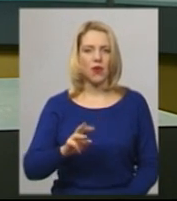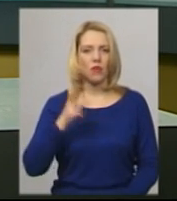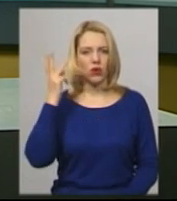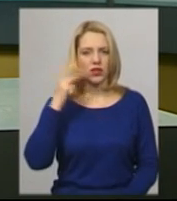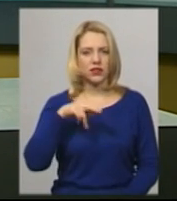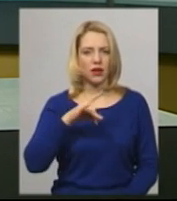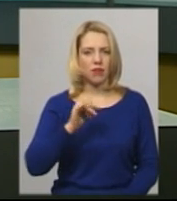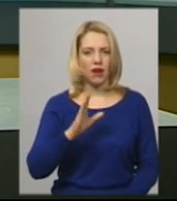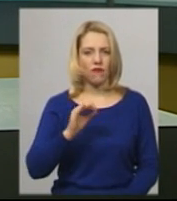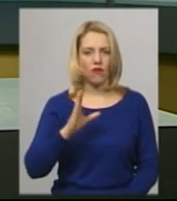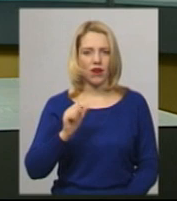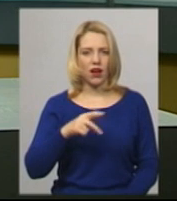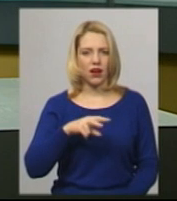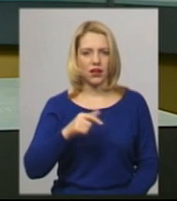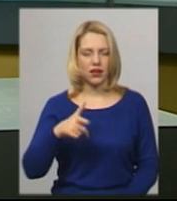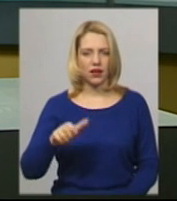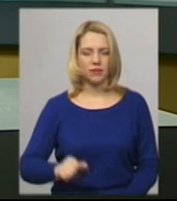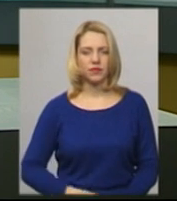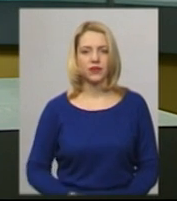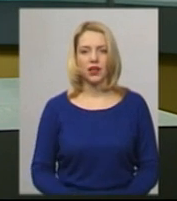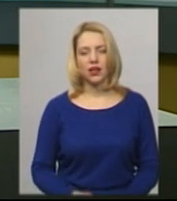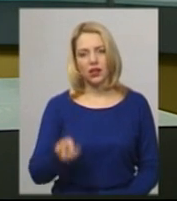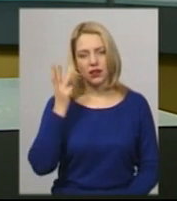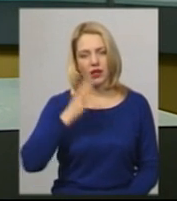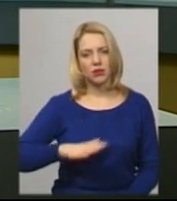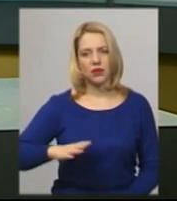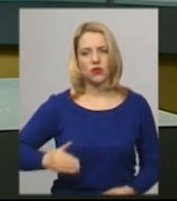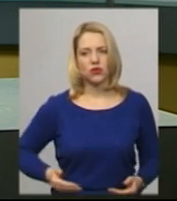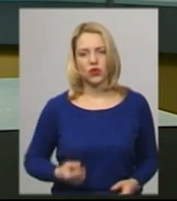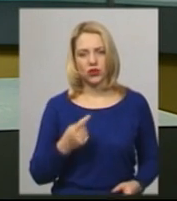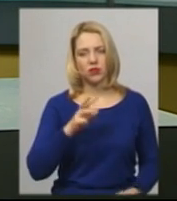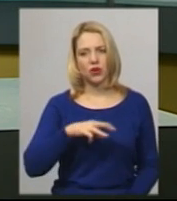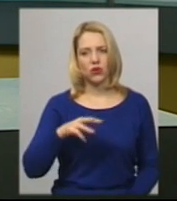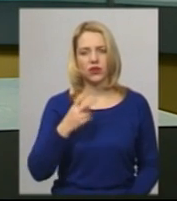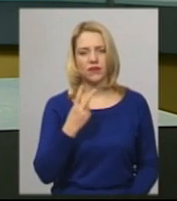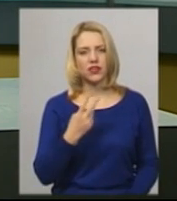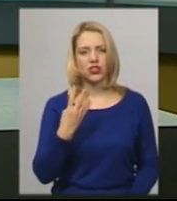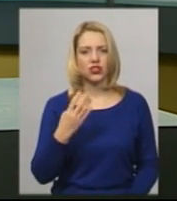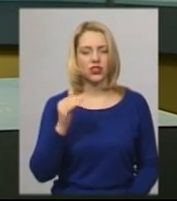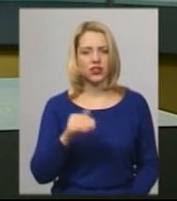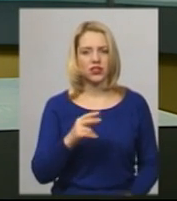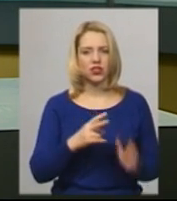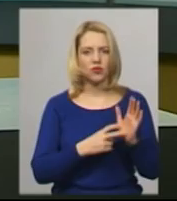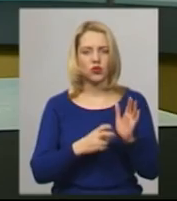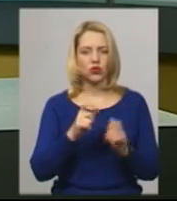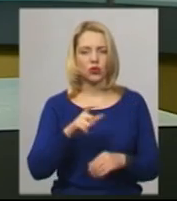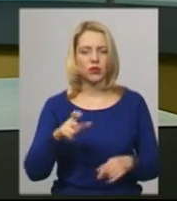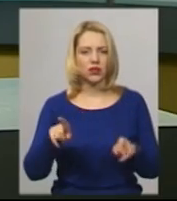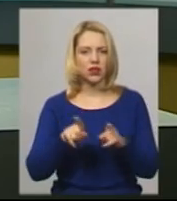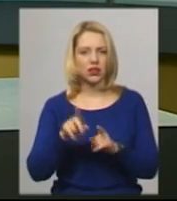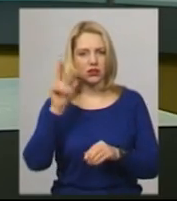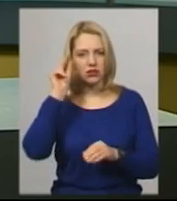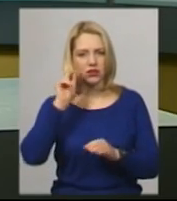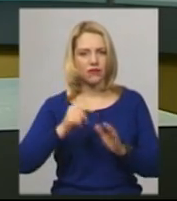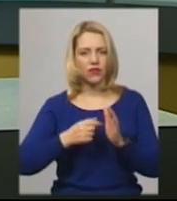ліга». На Хмельниччині проживає 1 мільйон 24 тисячі 700 громадян. Такі цифри сьогодні